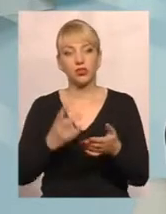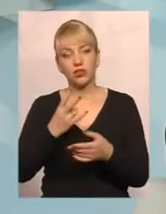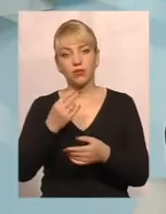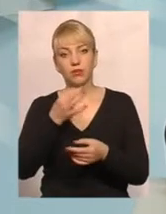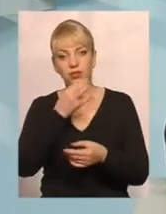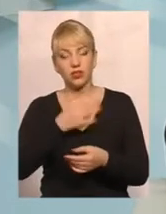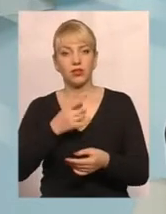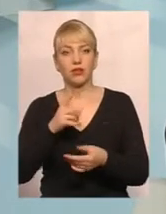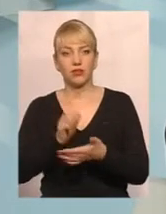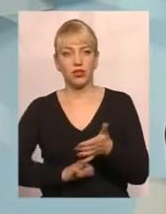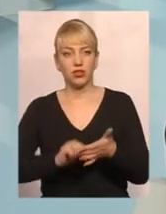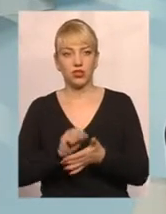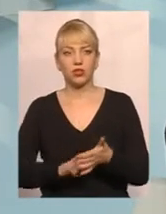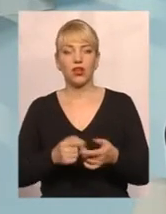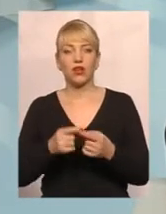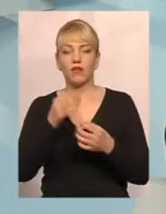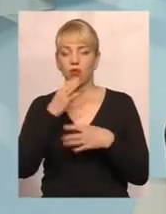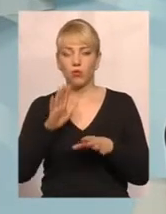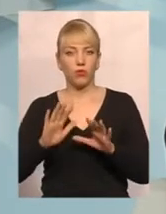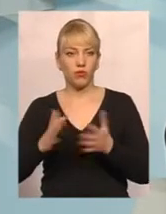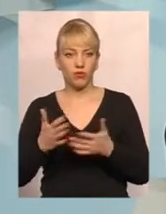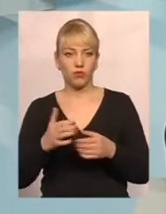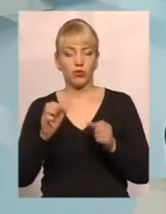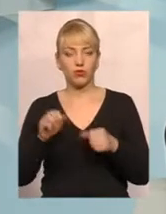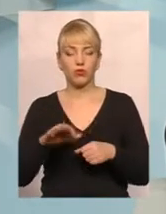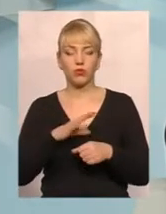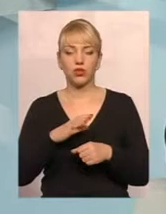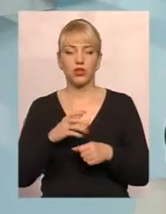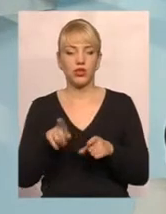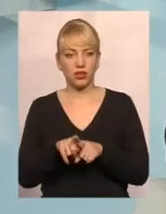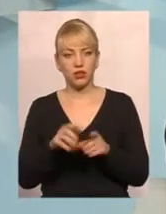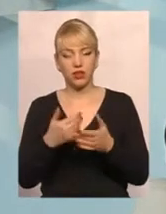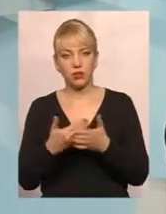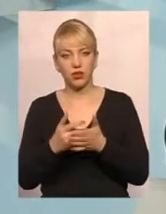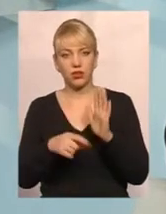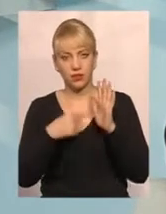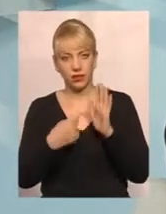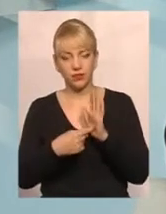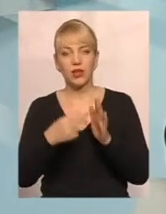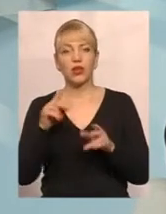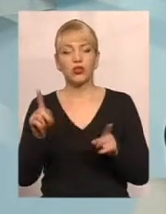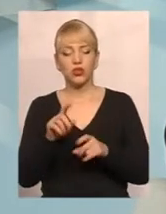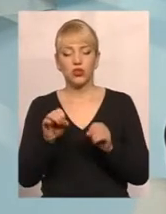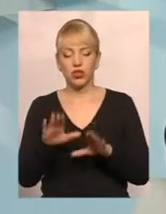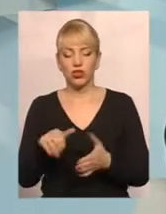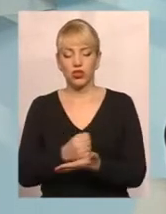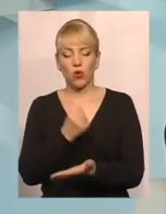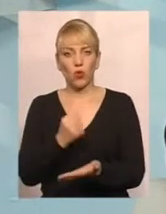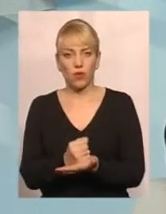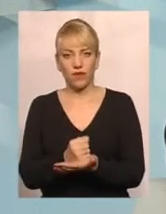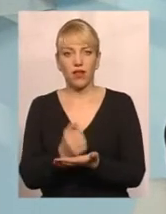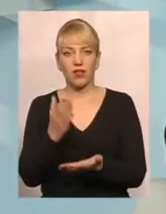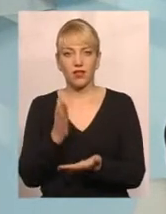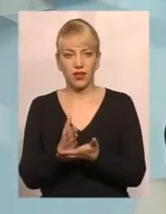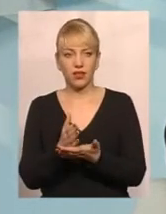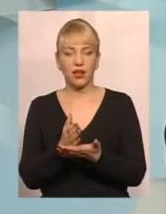ситуація. В будь-якому випадку, якщо... Чи може бути так, що рішення вже ухвалене по тій